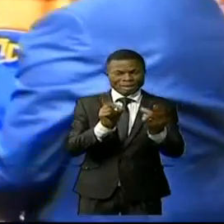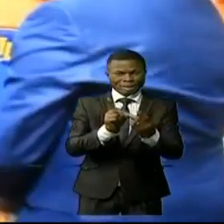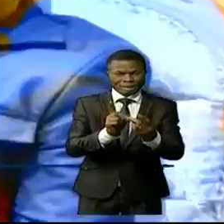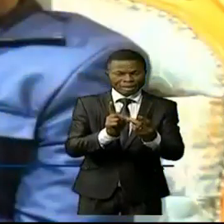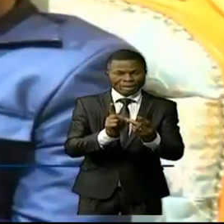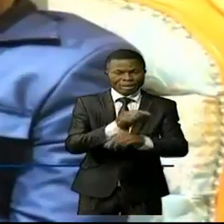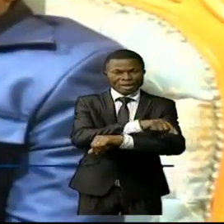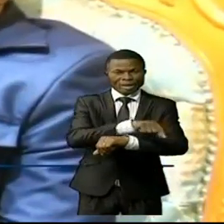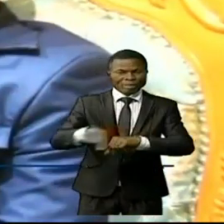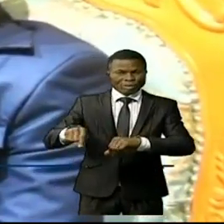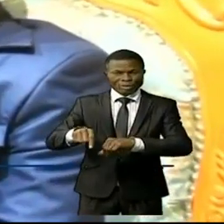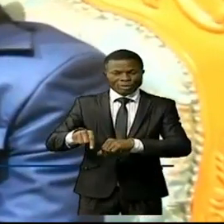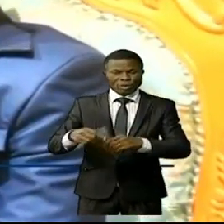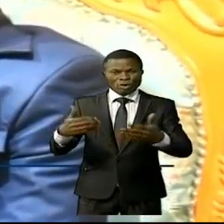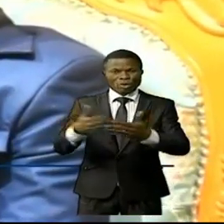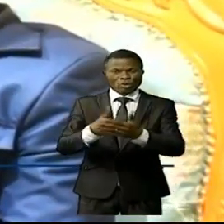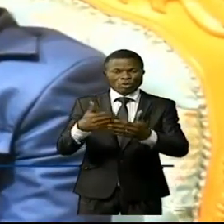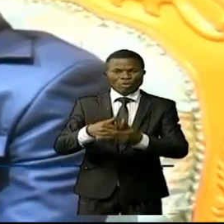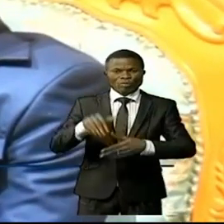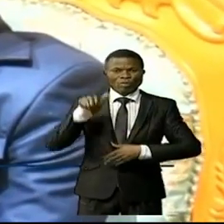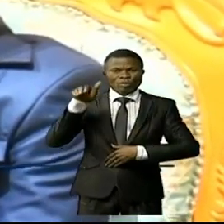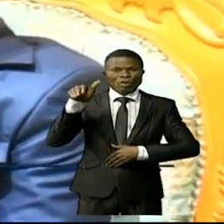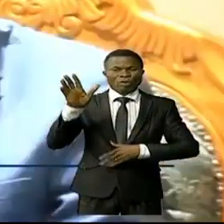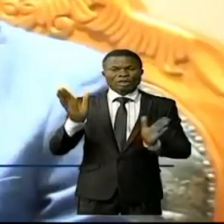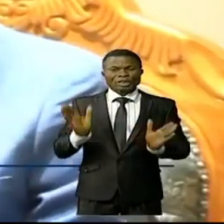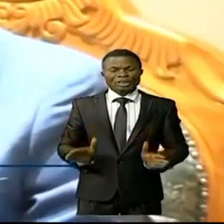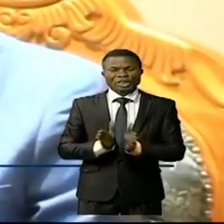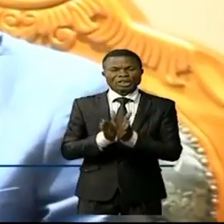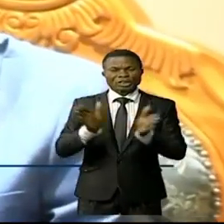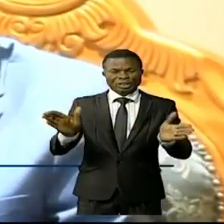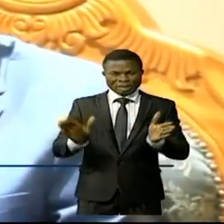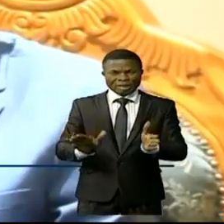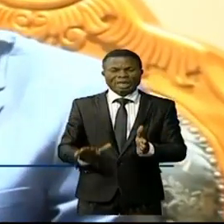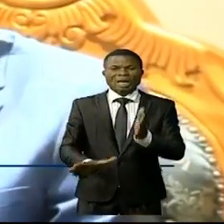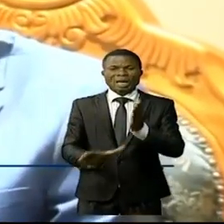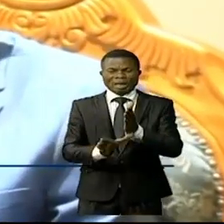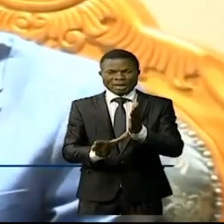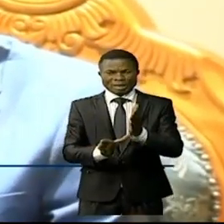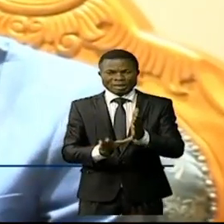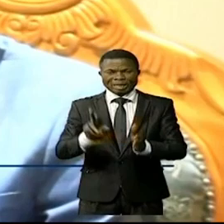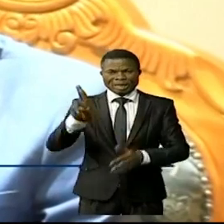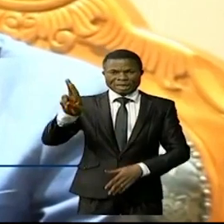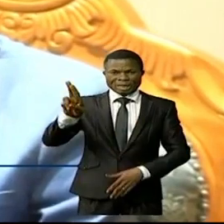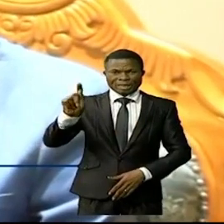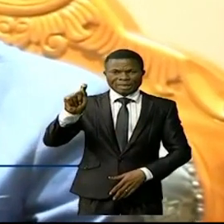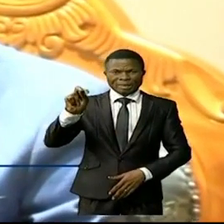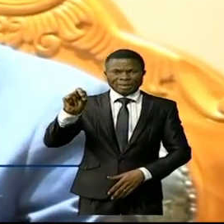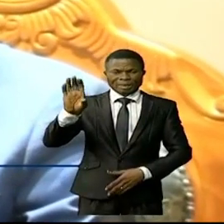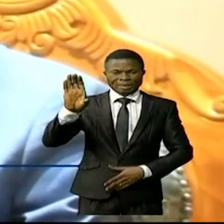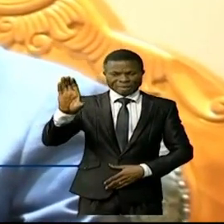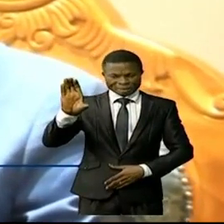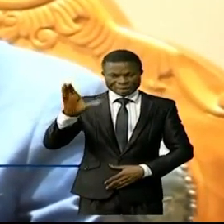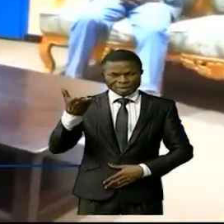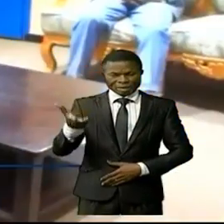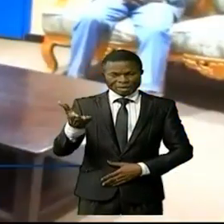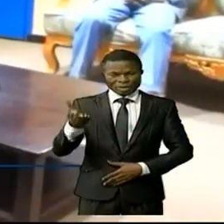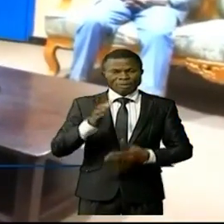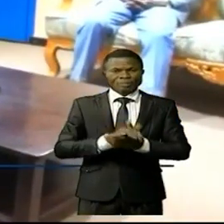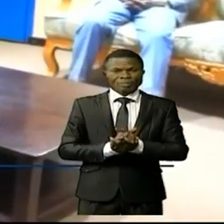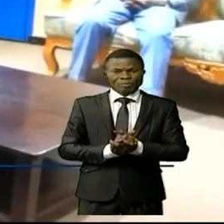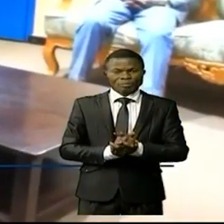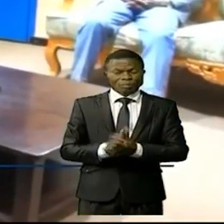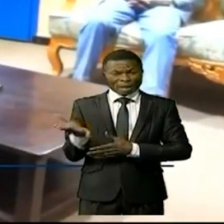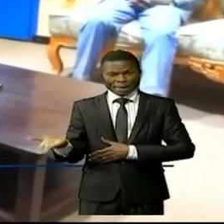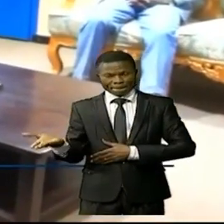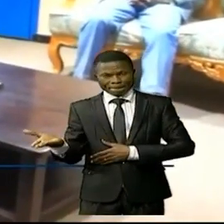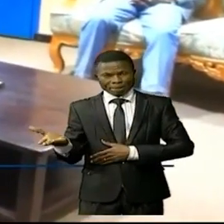seuil du cabinet du nouveau directeur général à l'intérim de la RTNC Robert Belidebunga Mvindum dans le matin